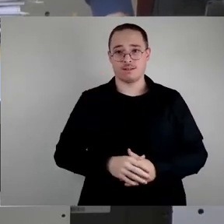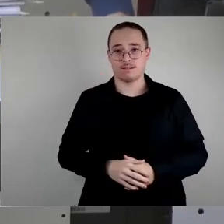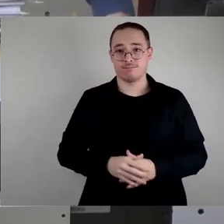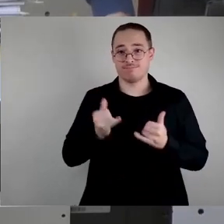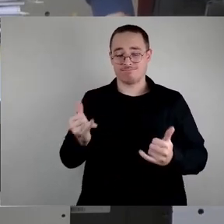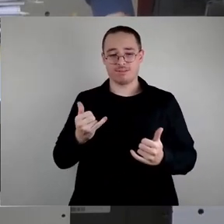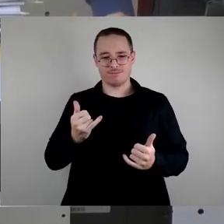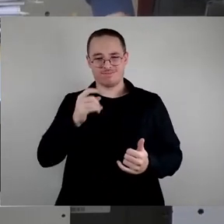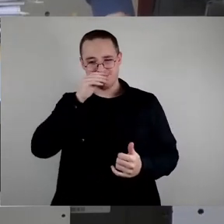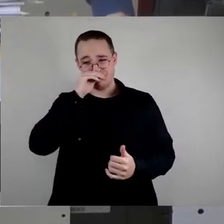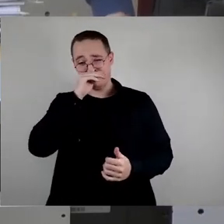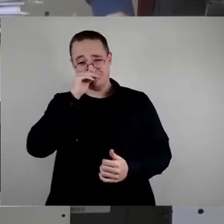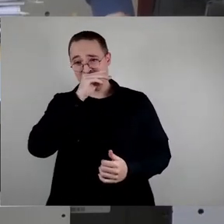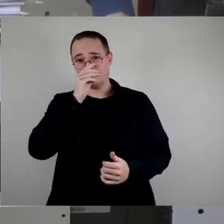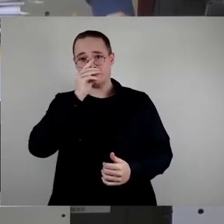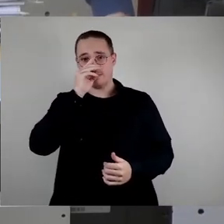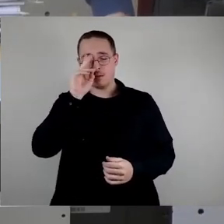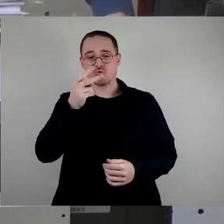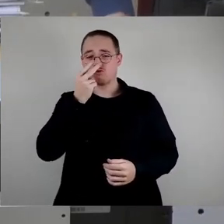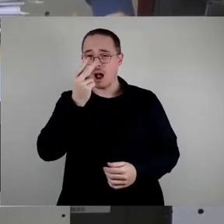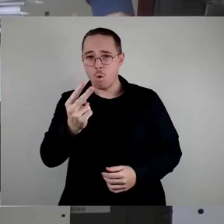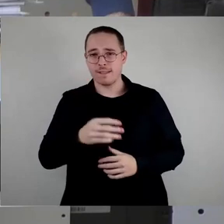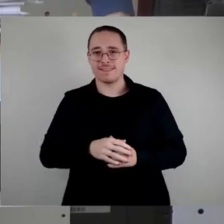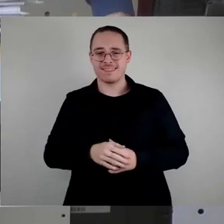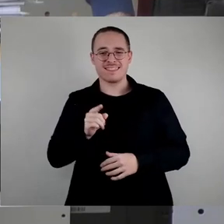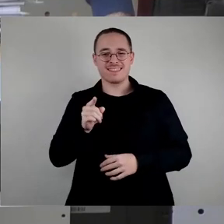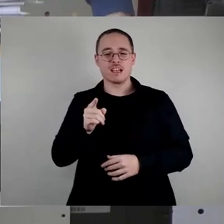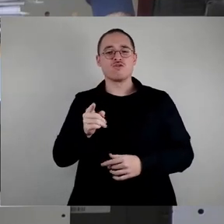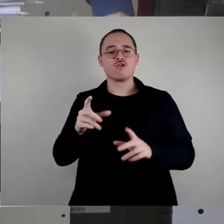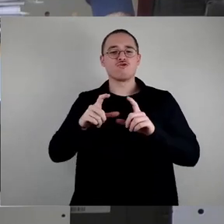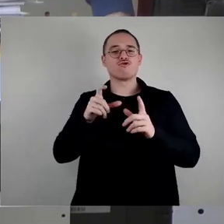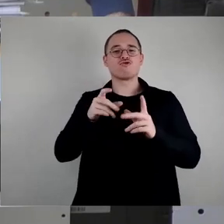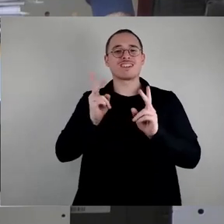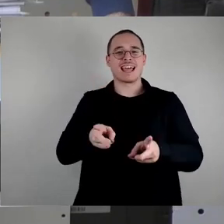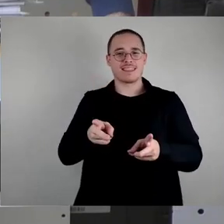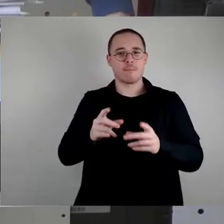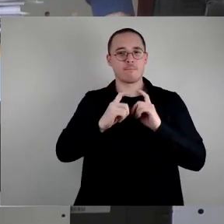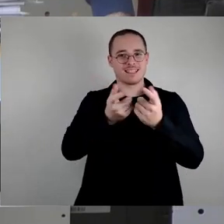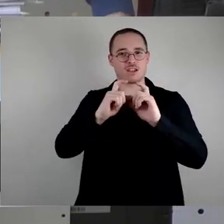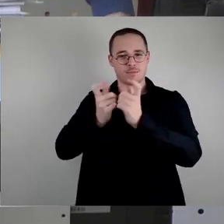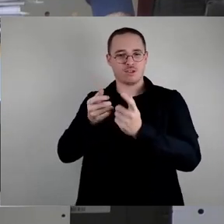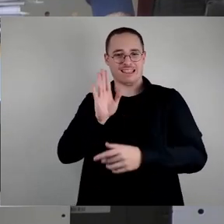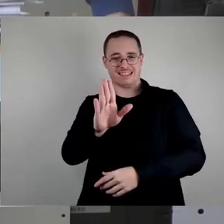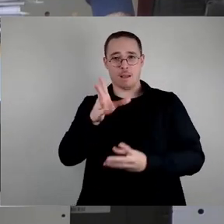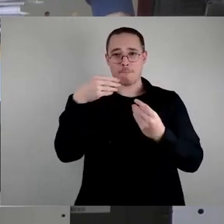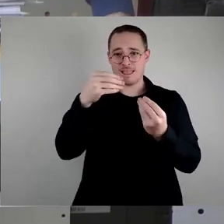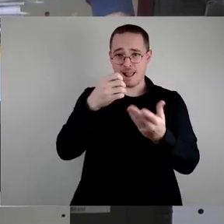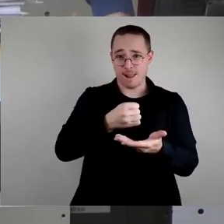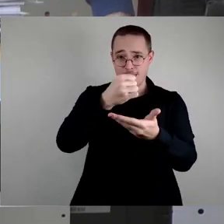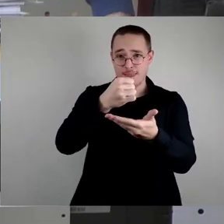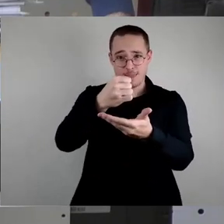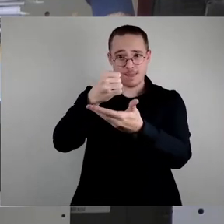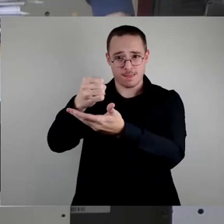Mittel eigentlich für die Rechte der Stadt beziehen. Und das ist eigentlich das Entscheidende. Und deswegen bin ich hier nochmal vorgekommen. Wir sollten hier nicht eine